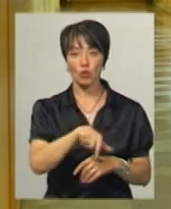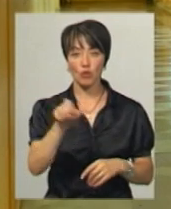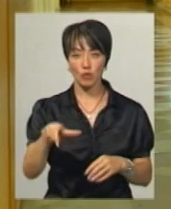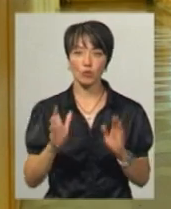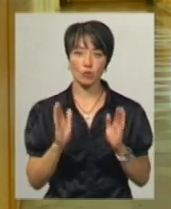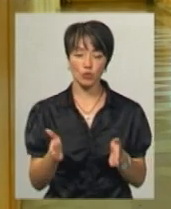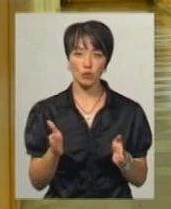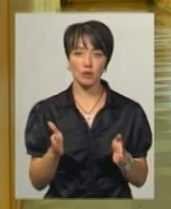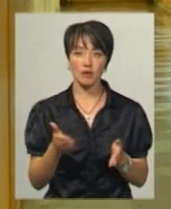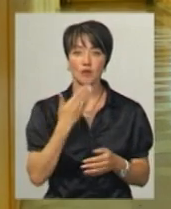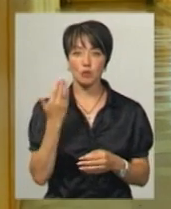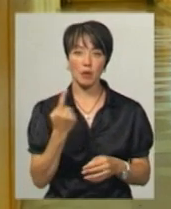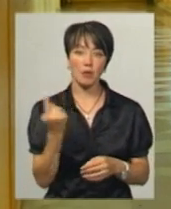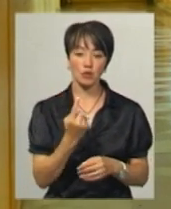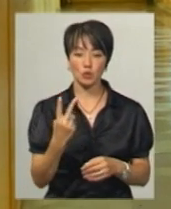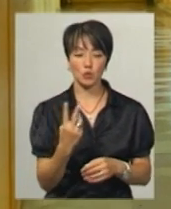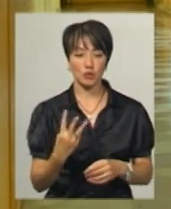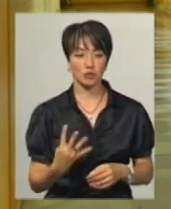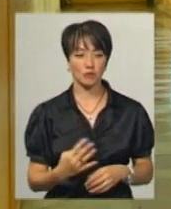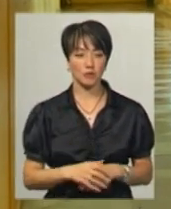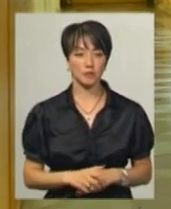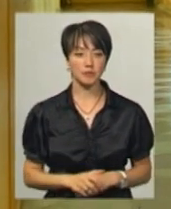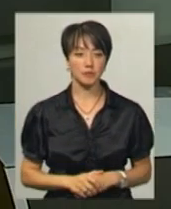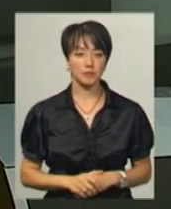буде виступати перший, хто другий, хто третій.